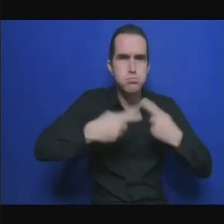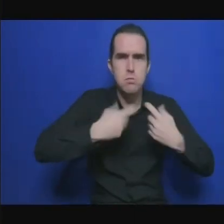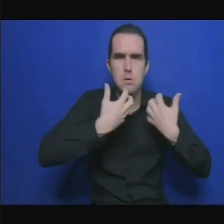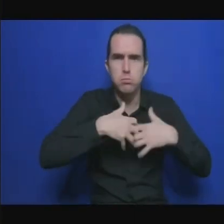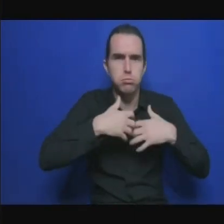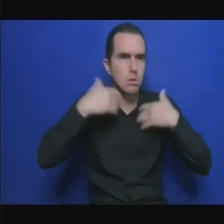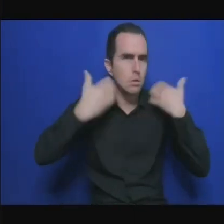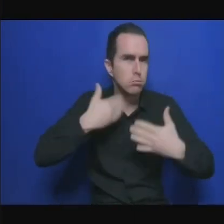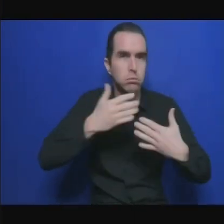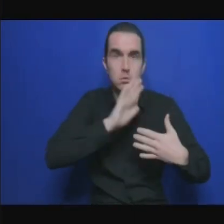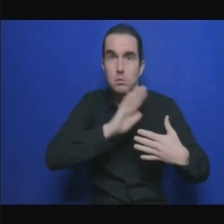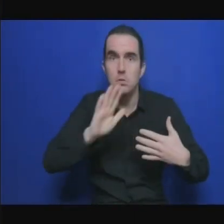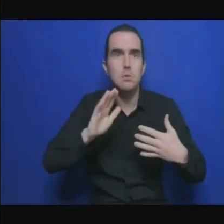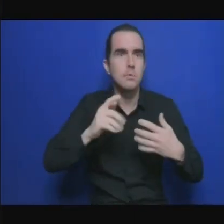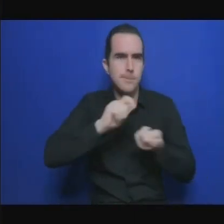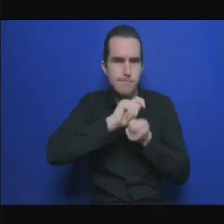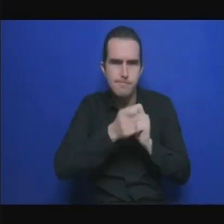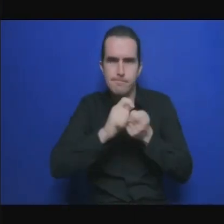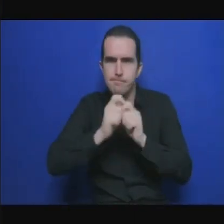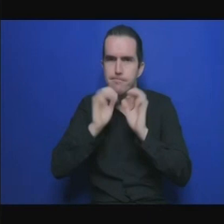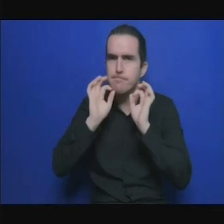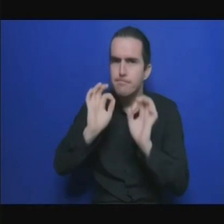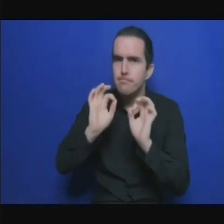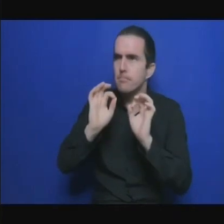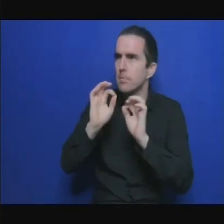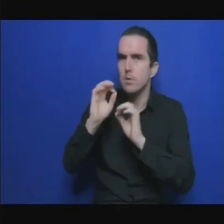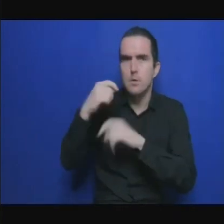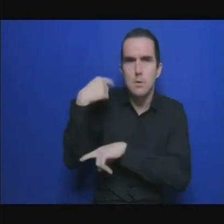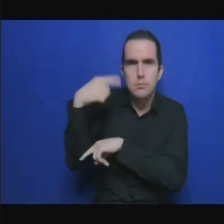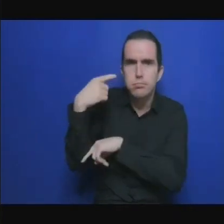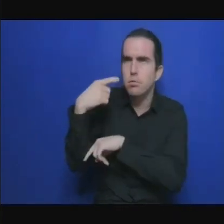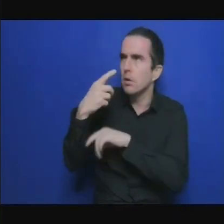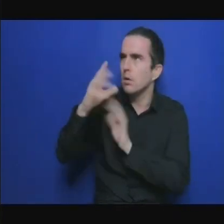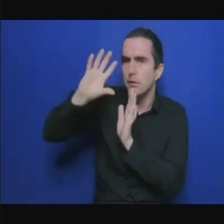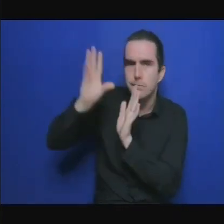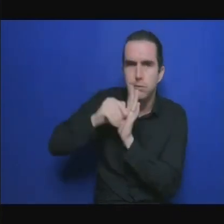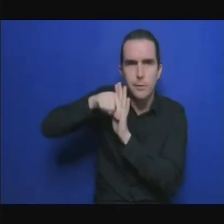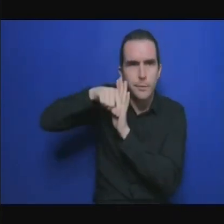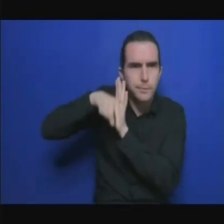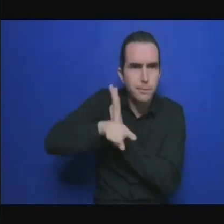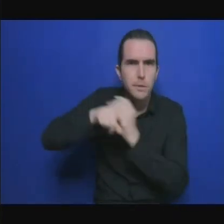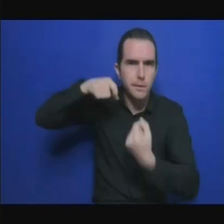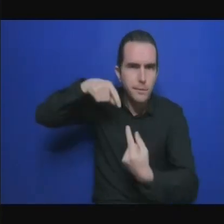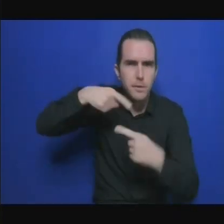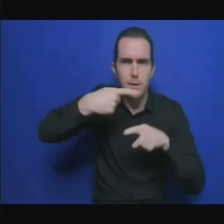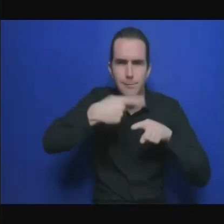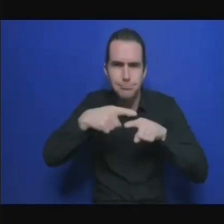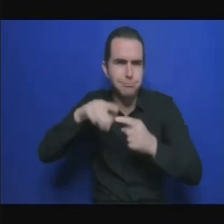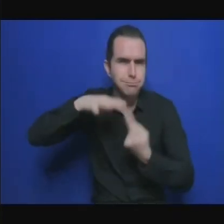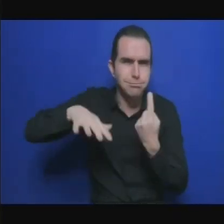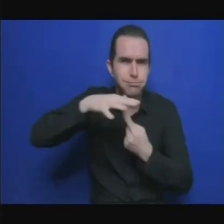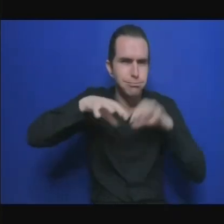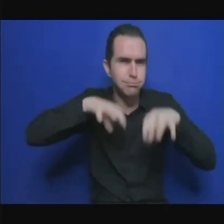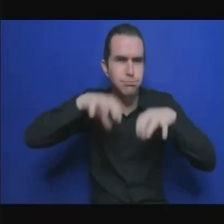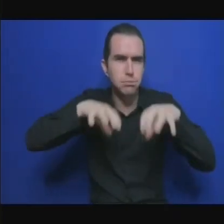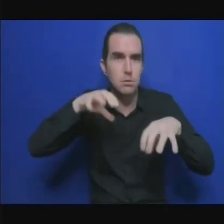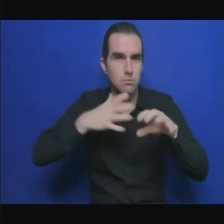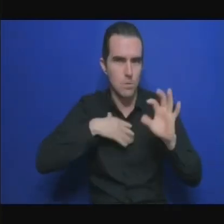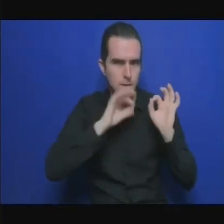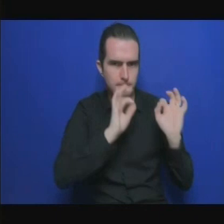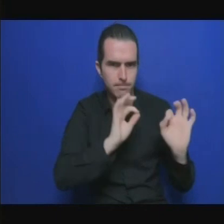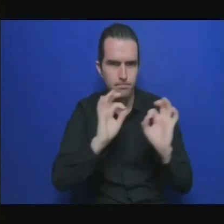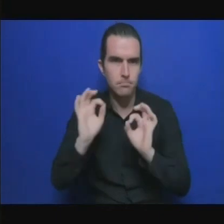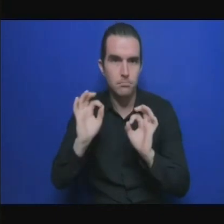est-ce que les pays ont fait preuve de la volonté politique nécessaire pour utiliser leurs propres ressources financières pour les projets